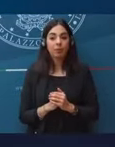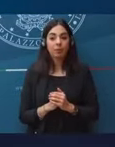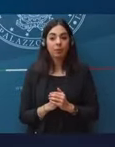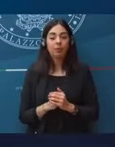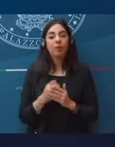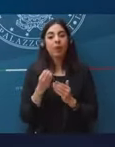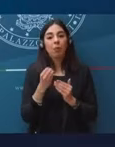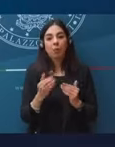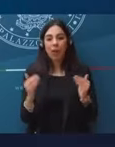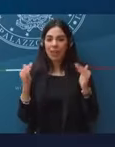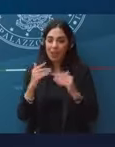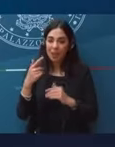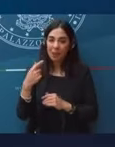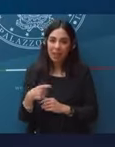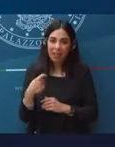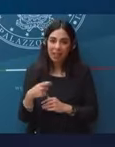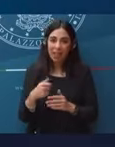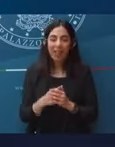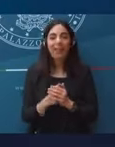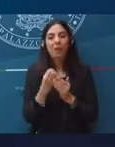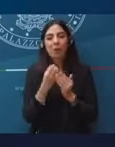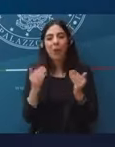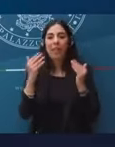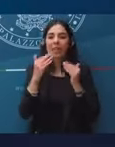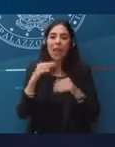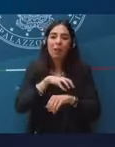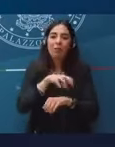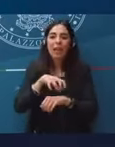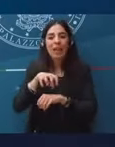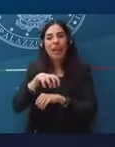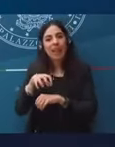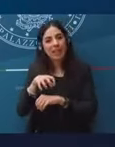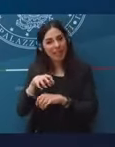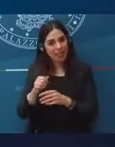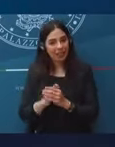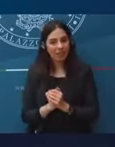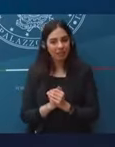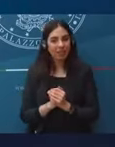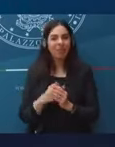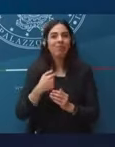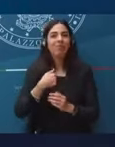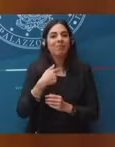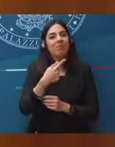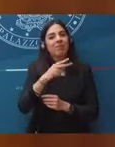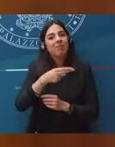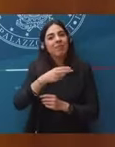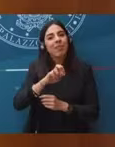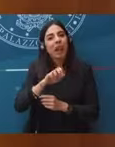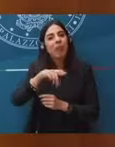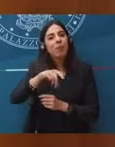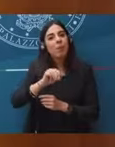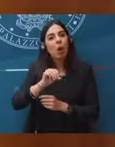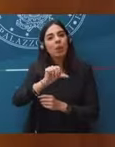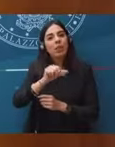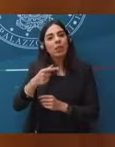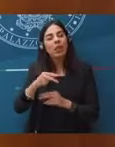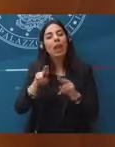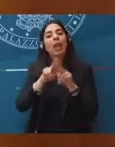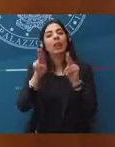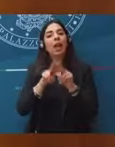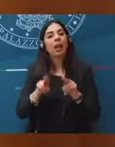Buonasera Presidente, buonasera Ministri, Giulio Gambino dei Posti Internazionale. Vorrei chiederle questo.